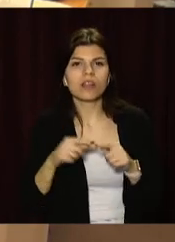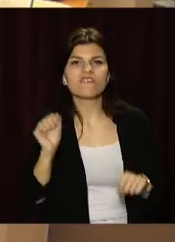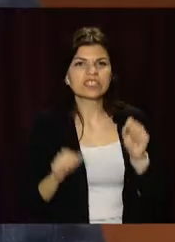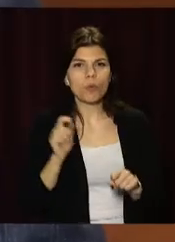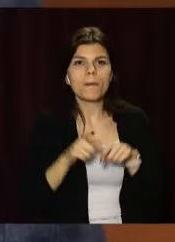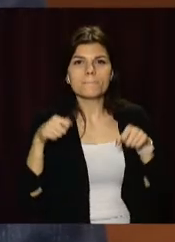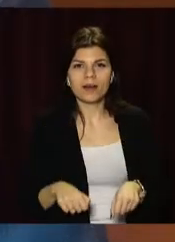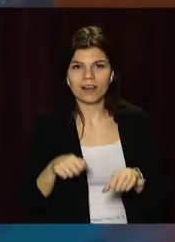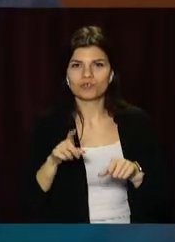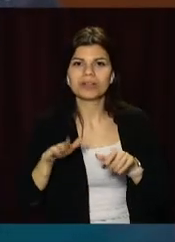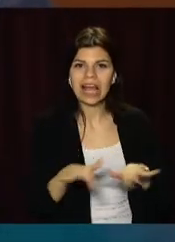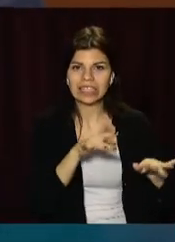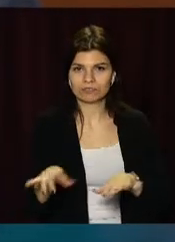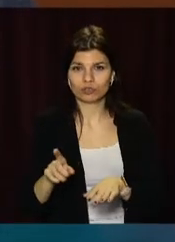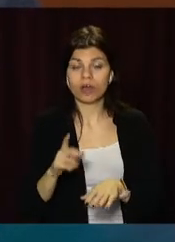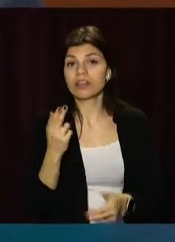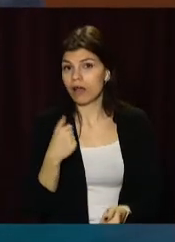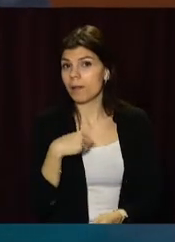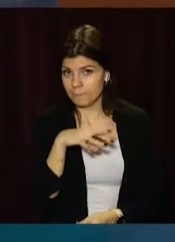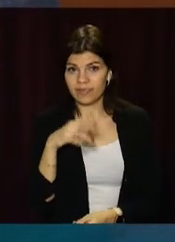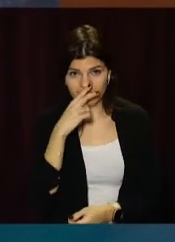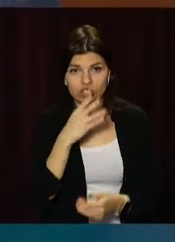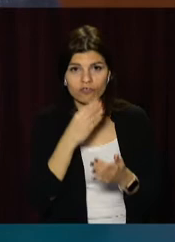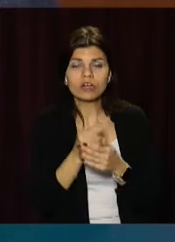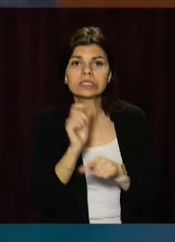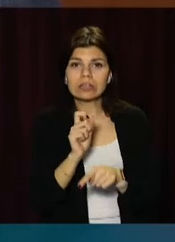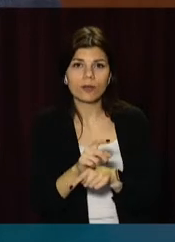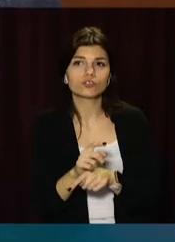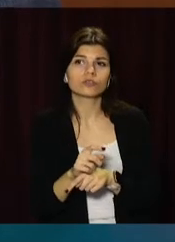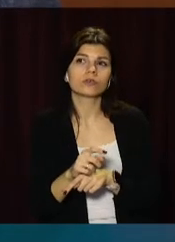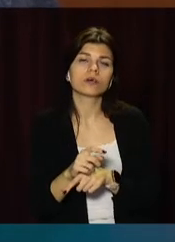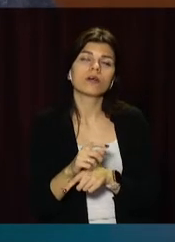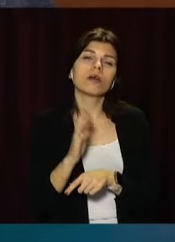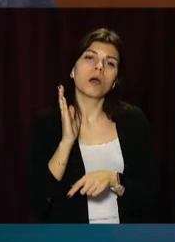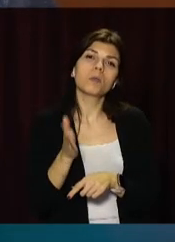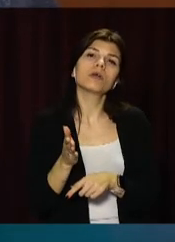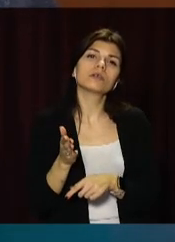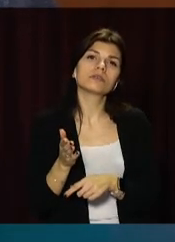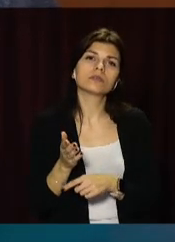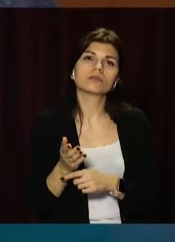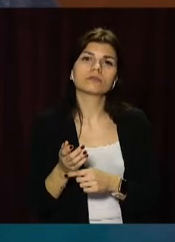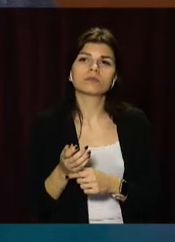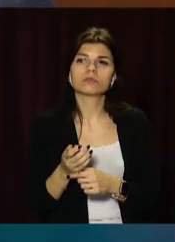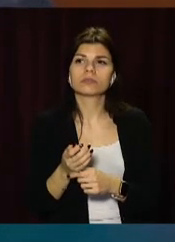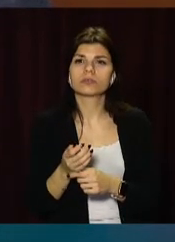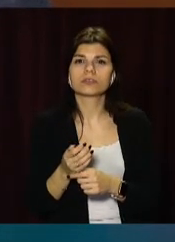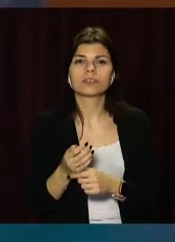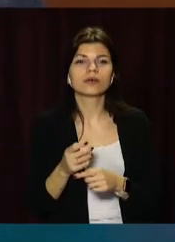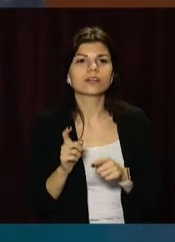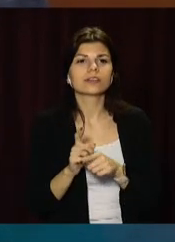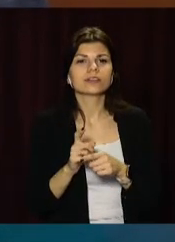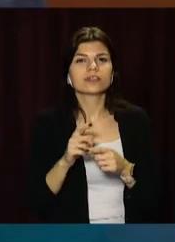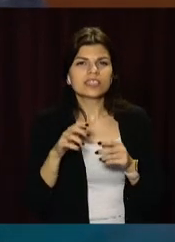роботи. Ми, звісно, бачимо свої задачі бути драйверами